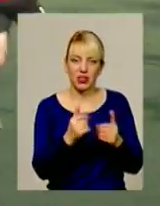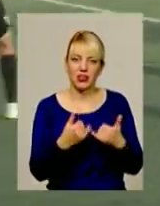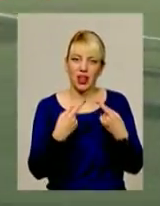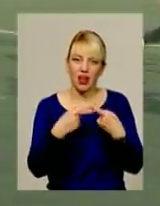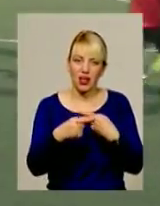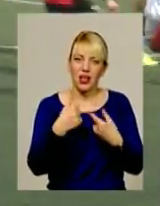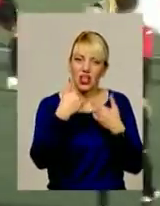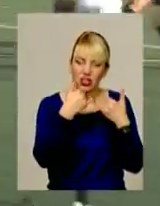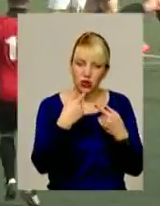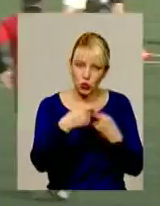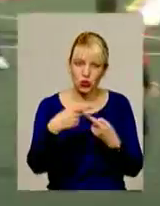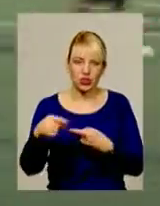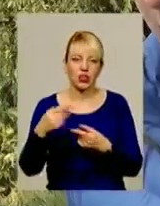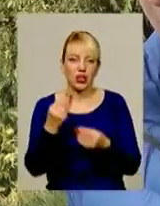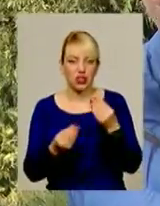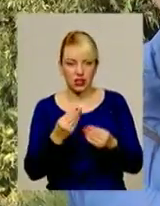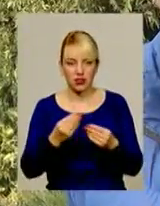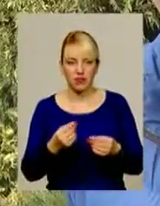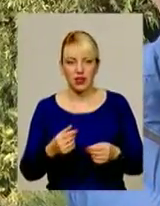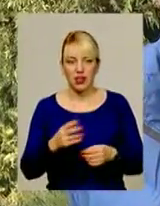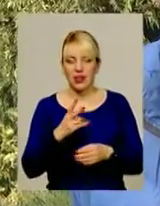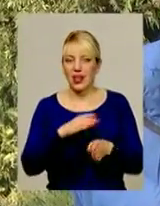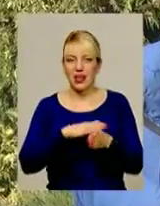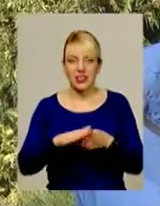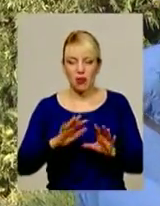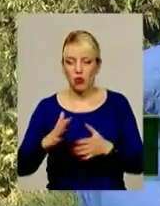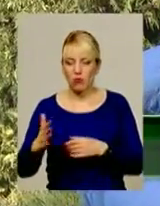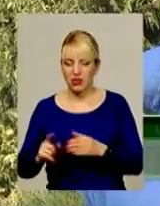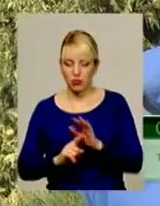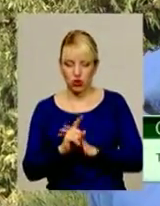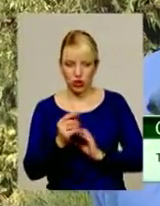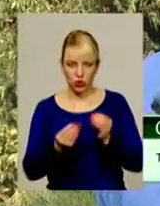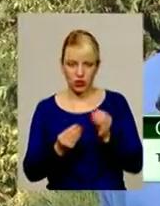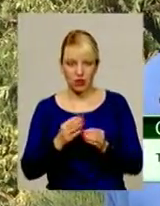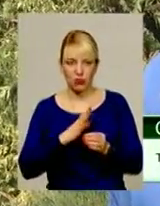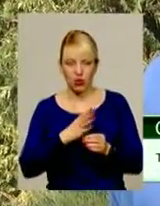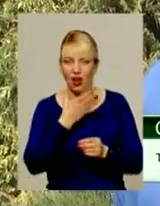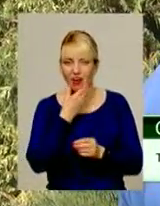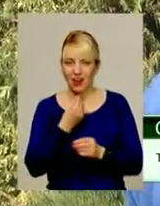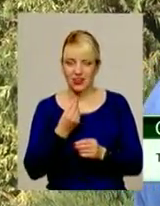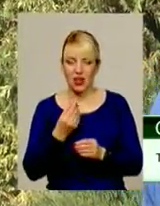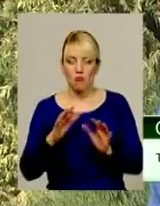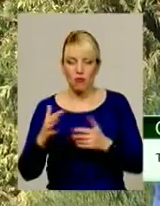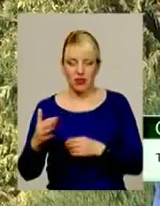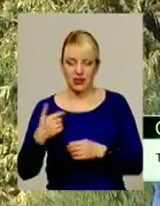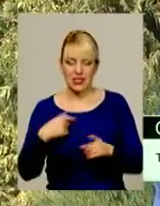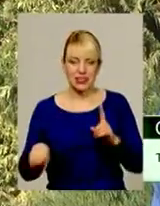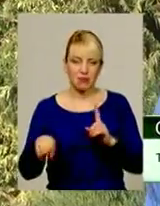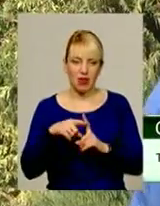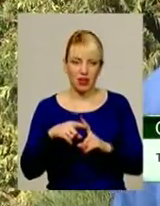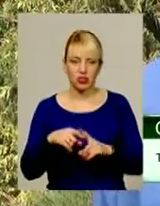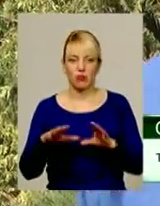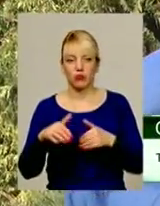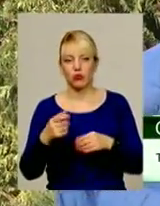обійшлося. Ми не реалізували моменти, з початку гри мали декілька хороших моментів. Забили м'яч, потім